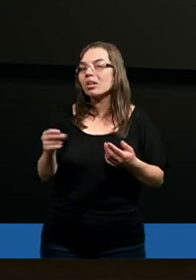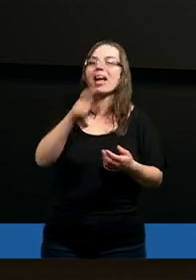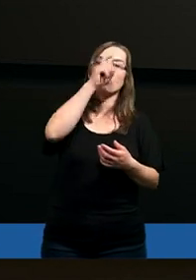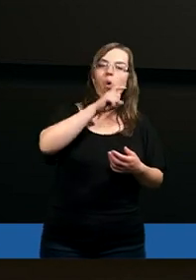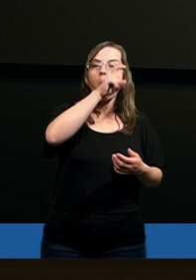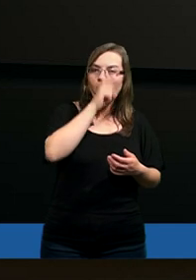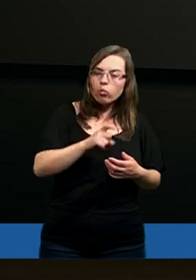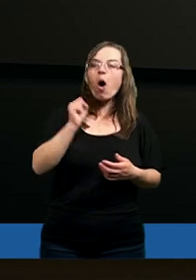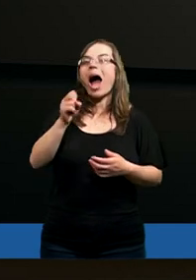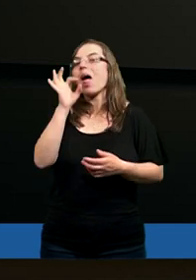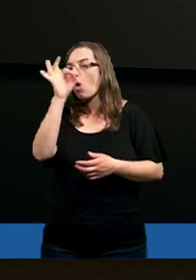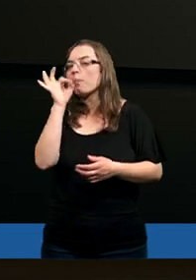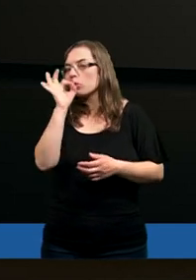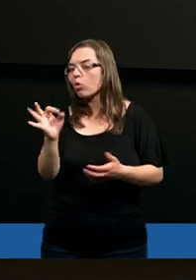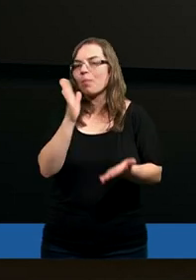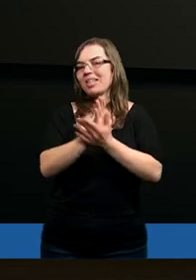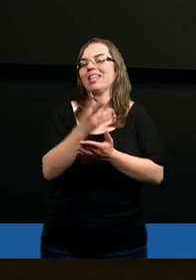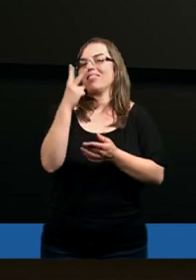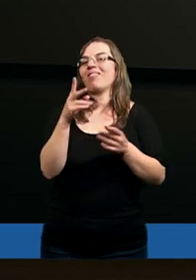zło. Oni opuścili taką drogę.